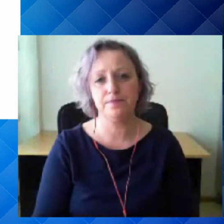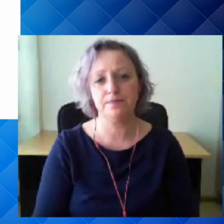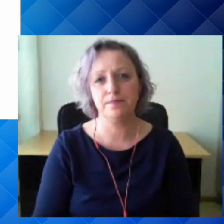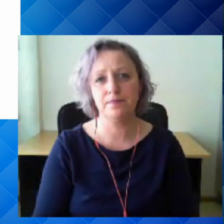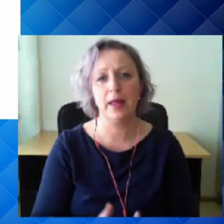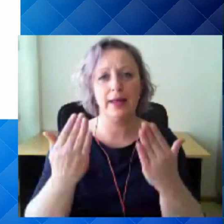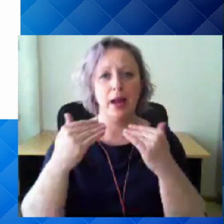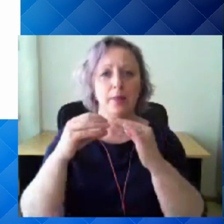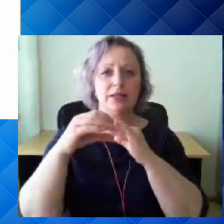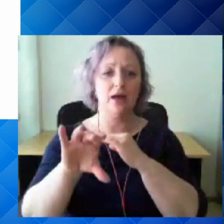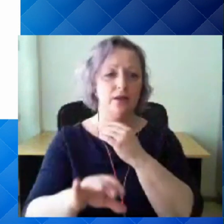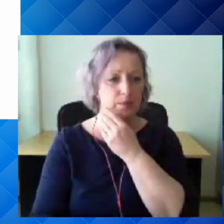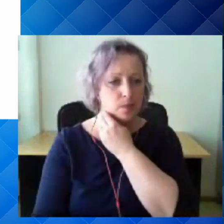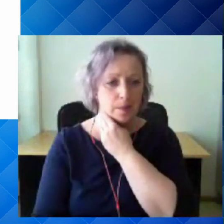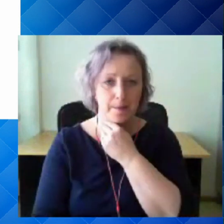Järgmisel aitul.